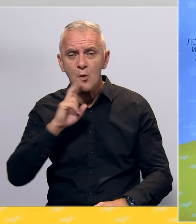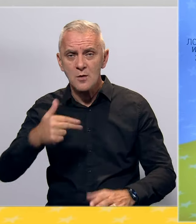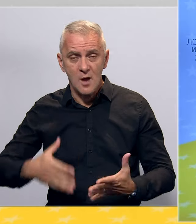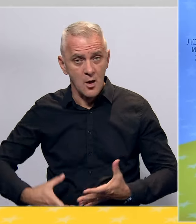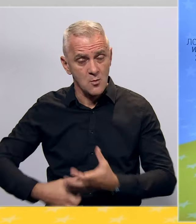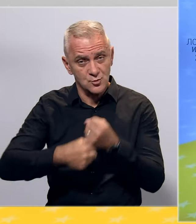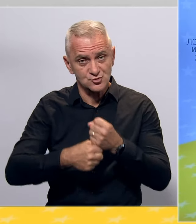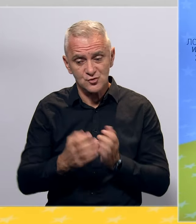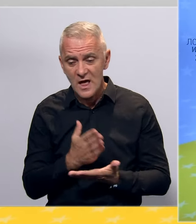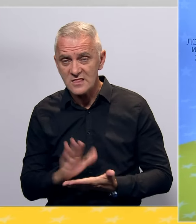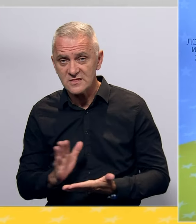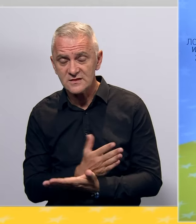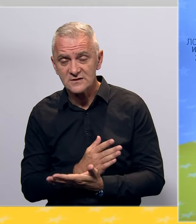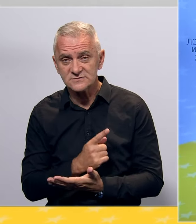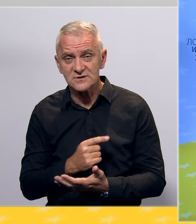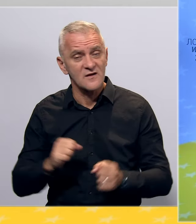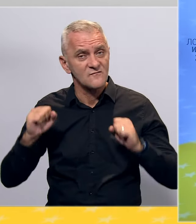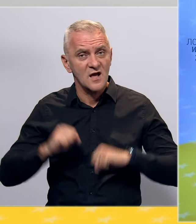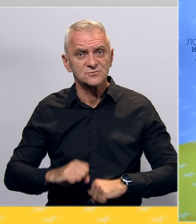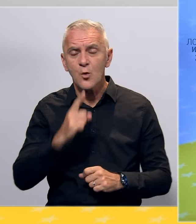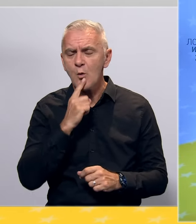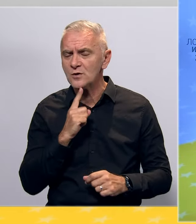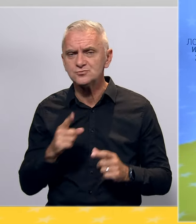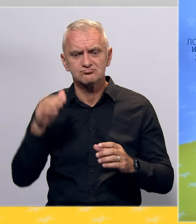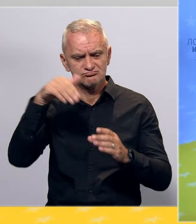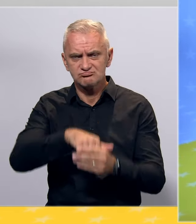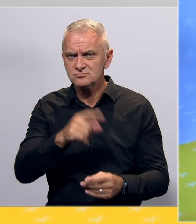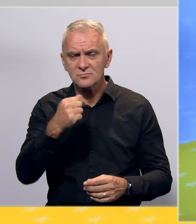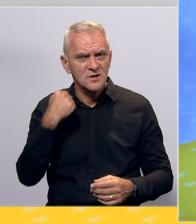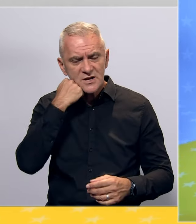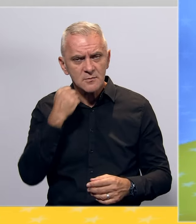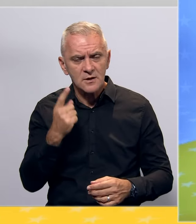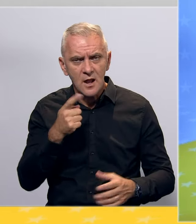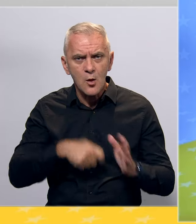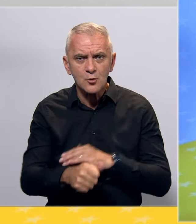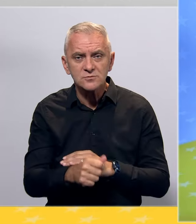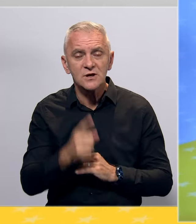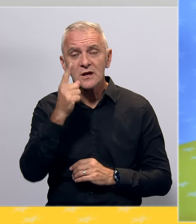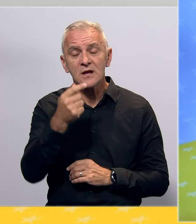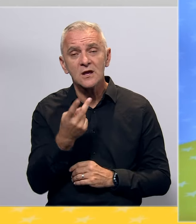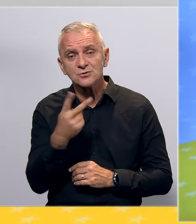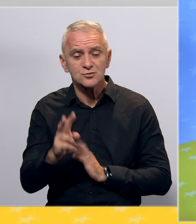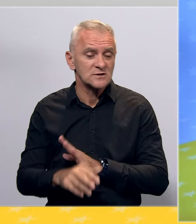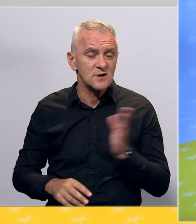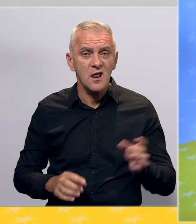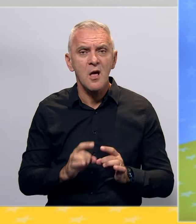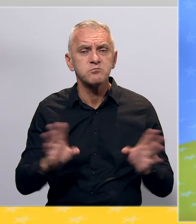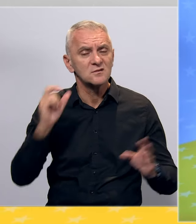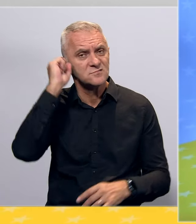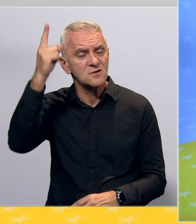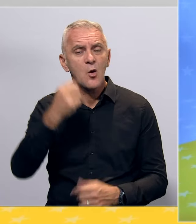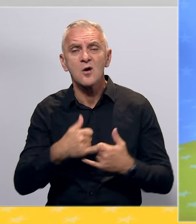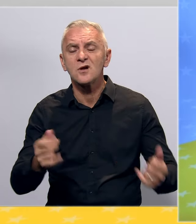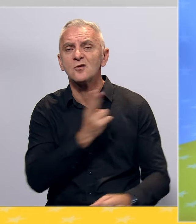entitetskih vlasti, i potpuno ograzlih u kriminala i korupciju, i sa druge strane, apsolutno bezidejnog radonačelnika, koji se